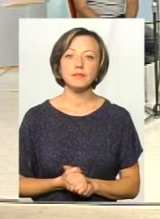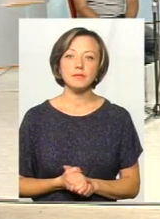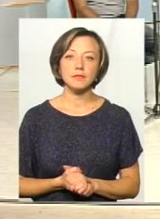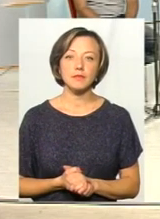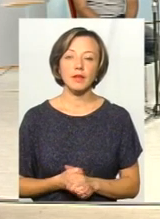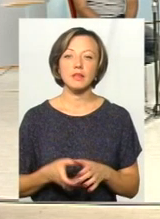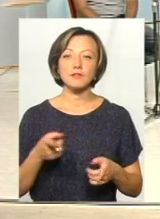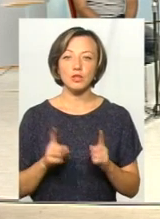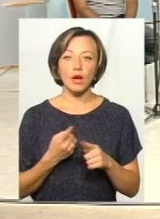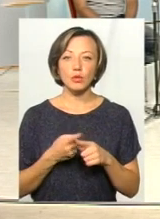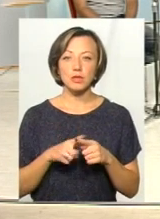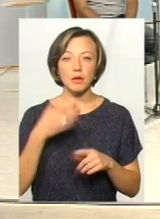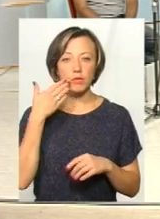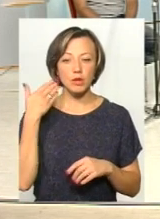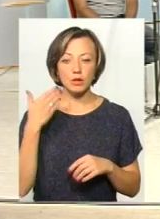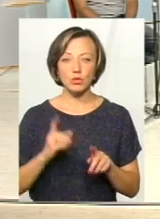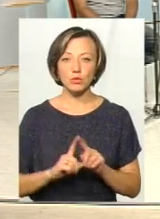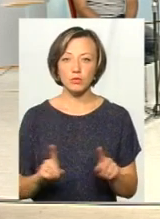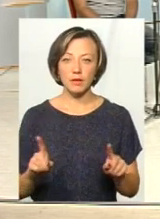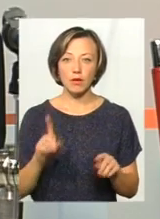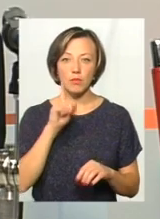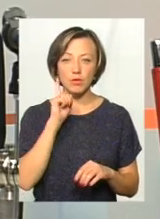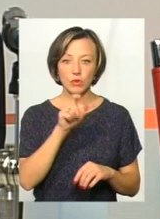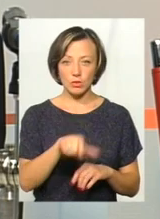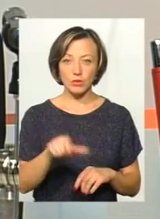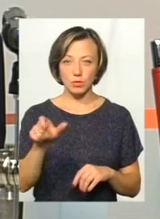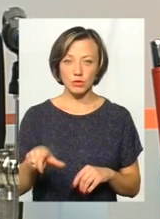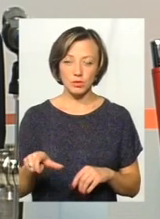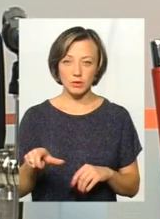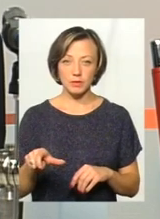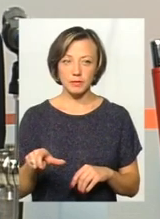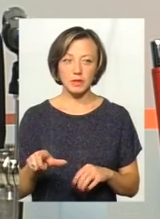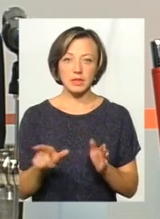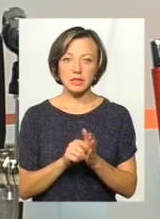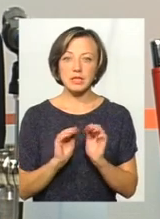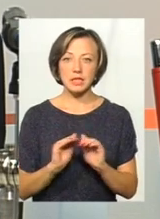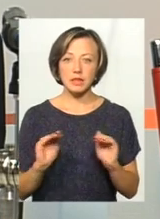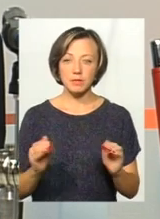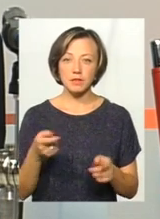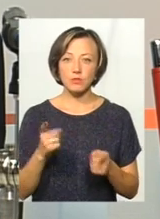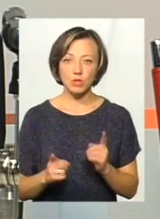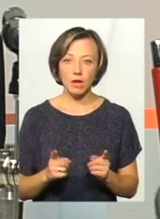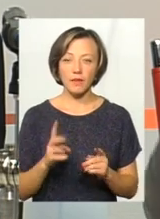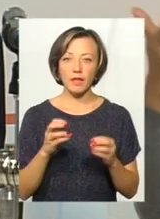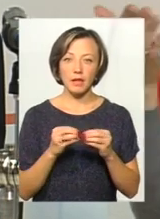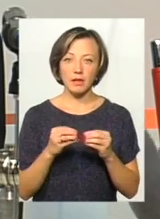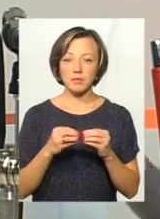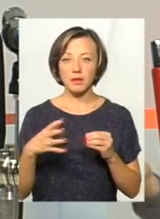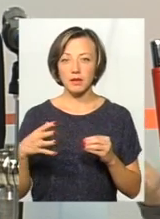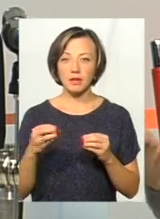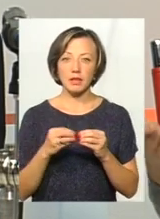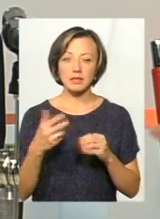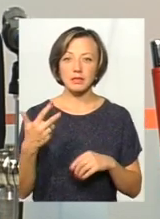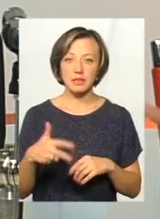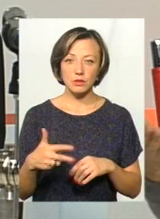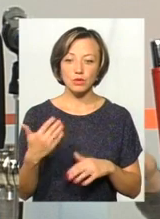це полегшить, особливо молоді з дітками, звичайно, на 10-15, на 10